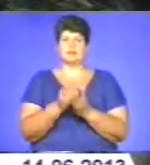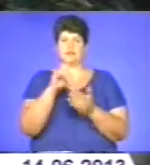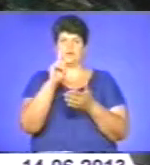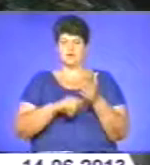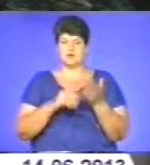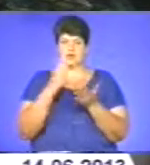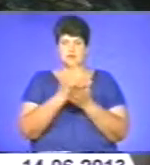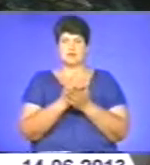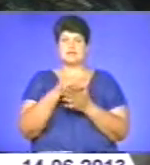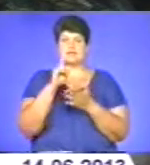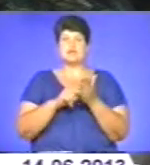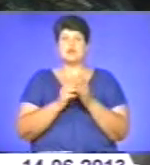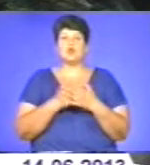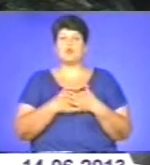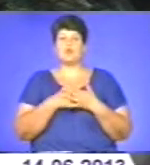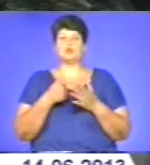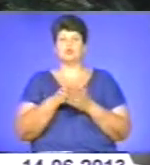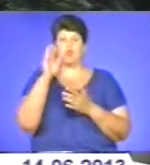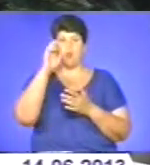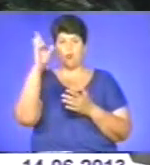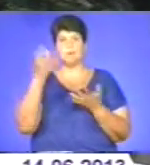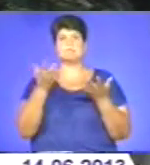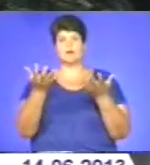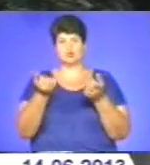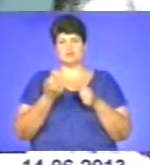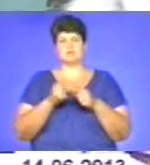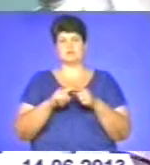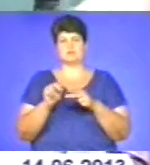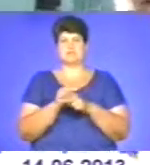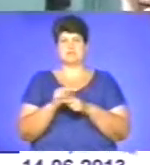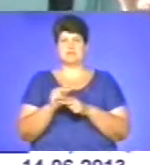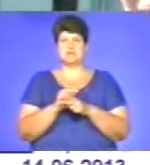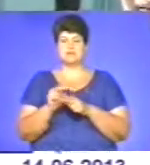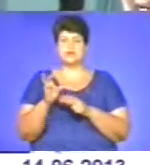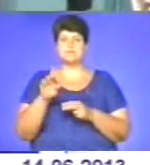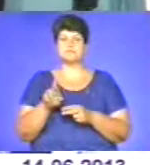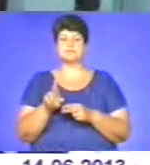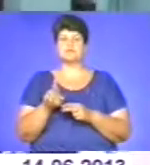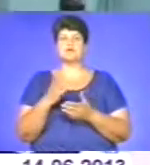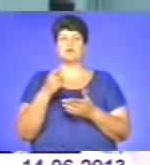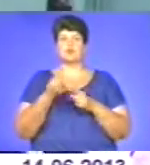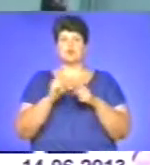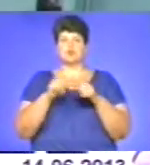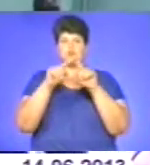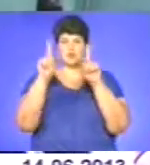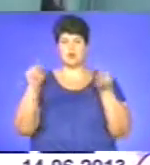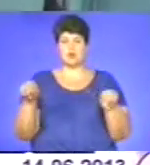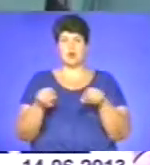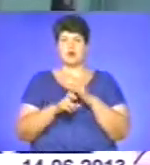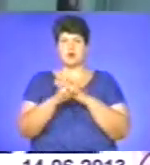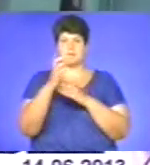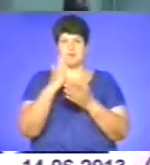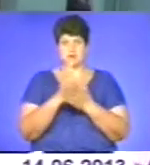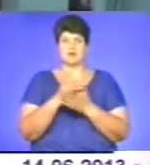непохитною, з любов'ю до Бога, то ми отримуємо це з цілення. В цьому храмі перебуває чудотворна ікона, образ Дубинської